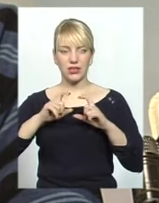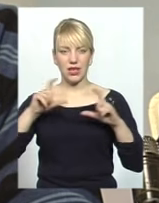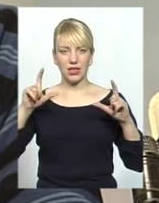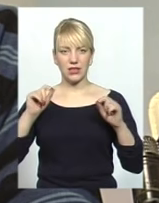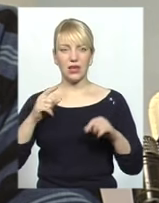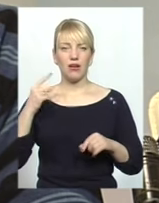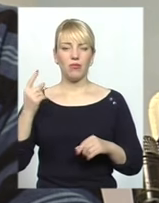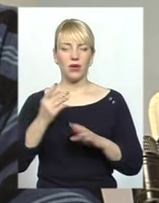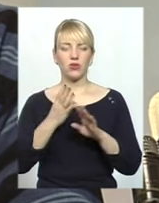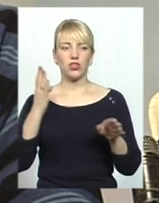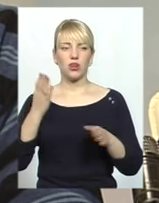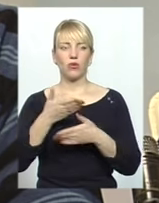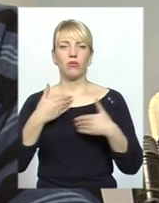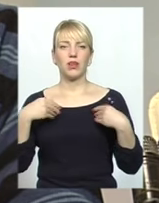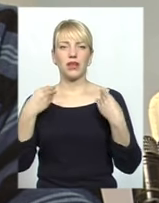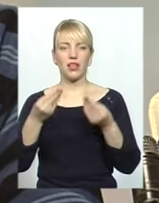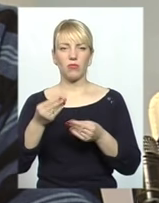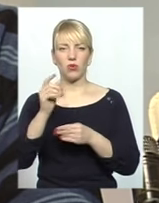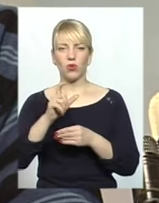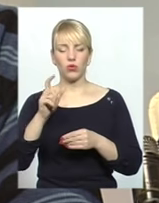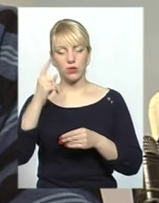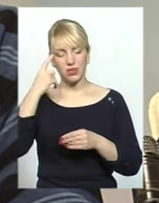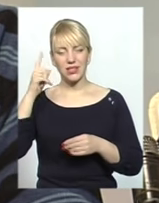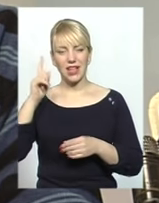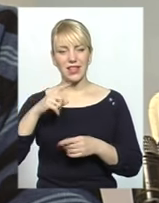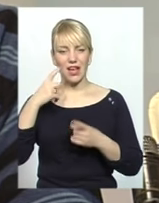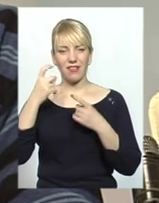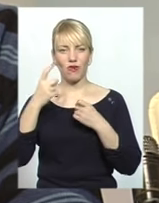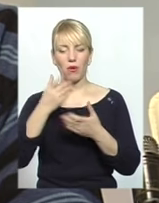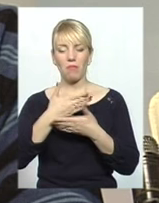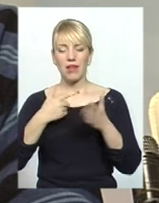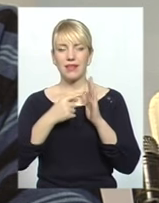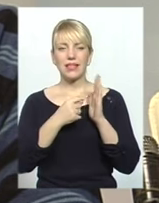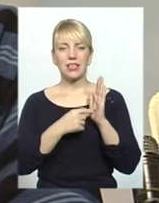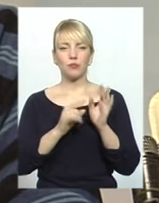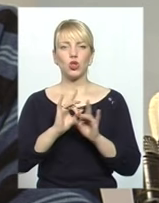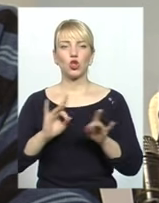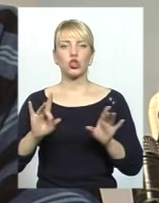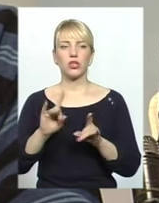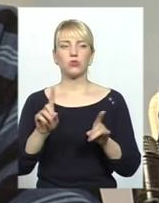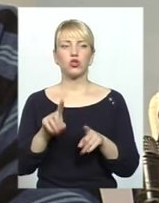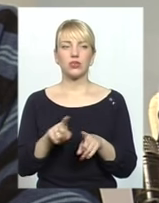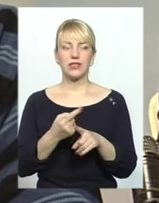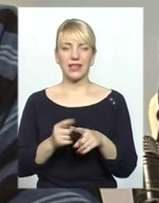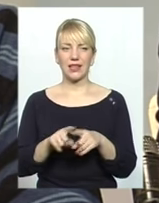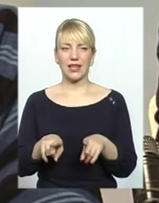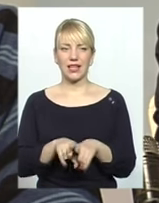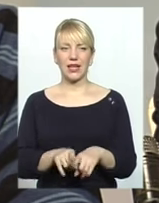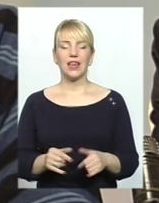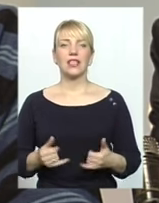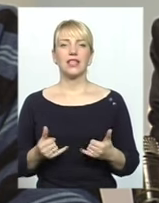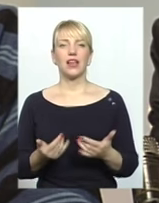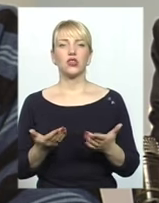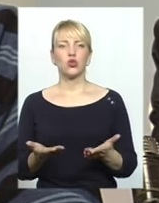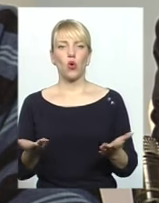чергу ми даємо людям знання, інформацію, ми ділимося, розказуємо, що це таке, для чого і навіщо. І ніхто